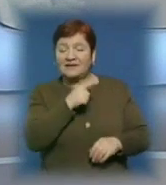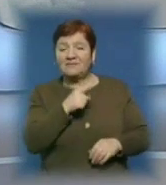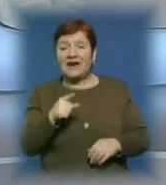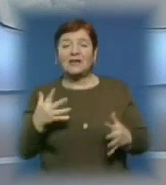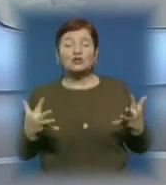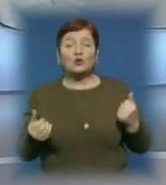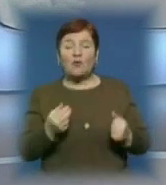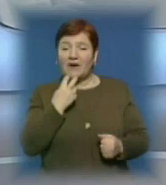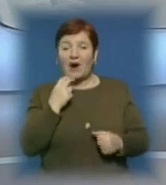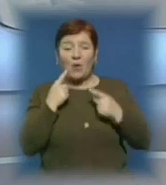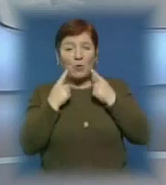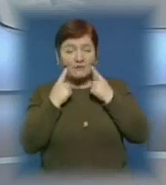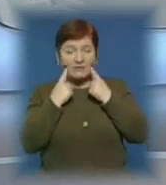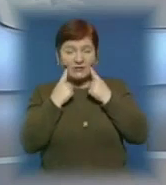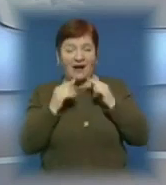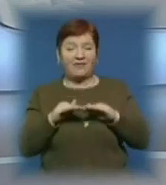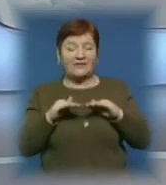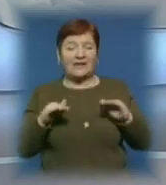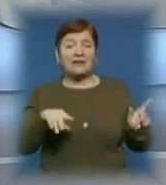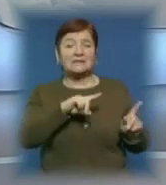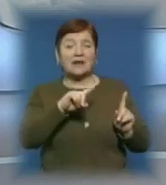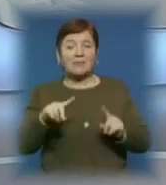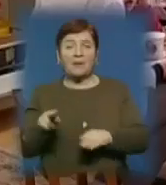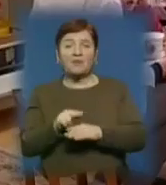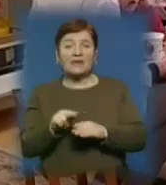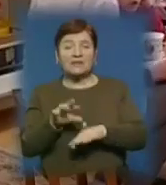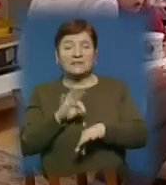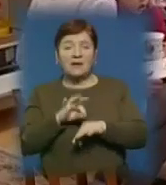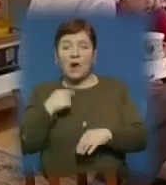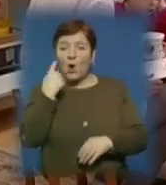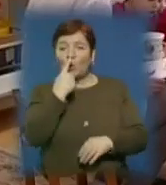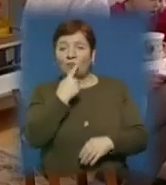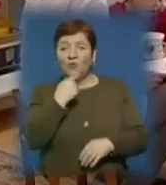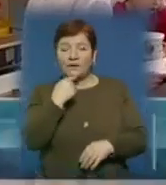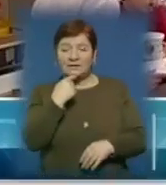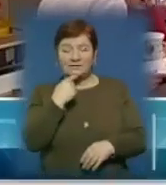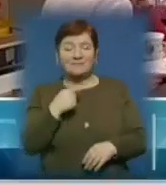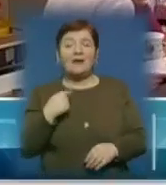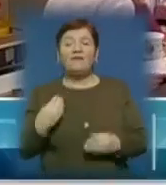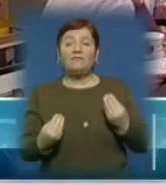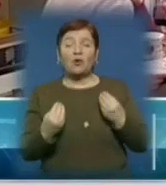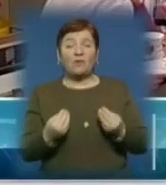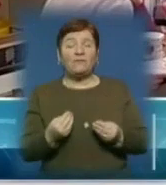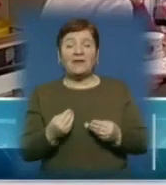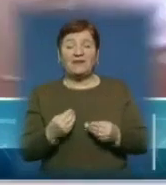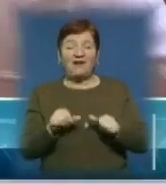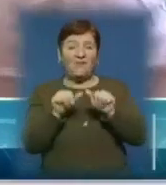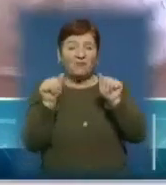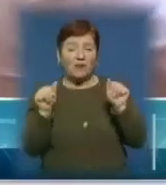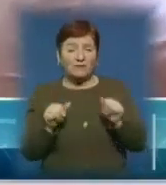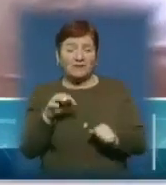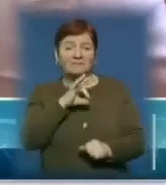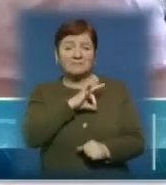«Здорова усмішка дітей Закарпаття», що передбачає профілактику захворювання ротової порождини. В ігровій формі лікарі вчать малечо